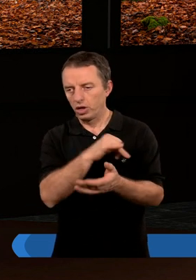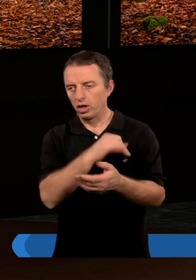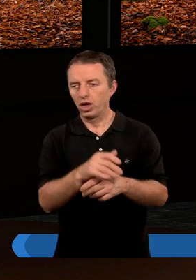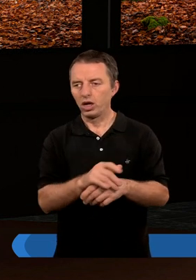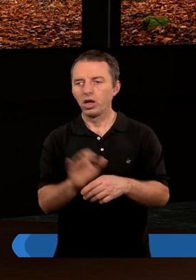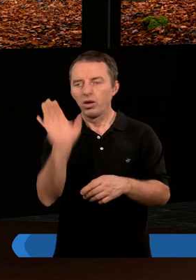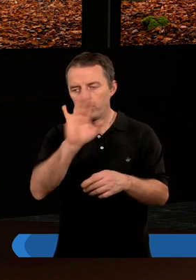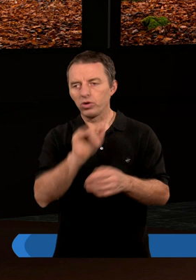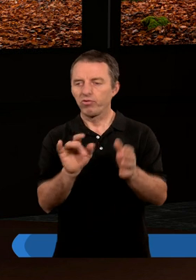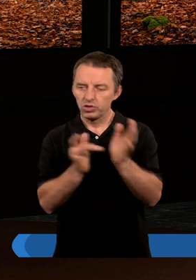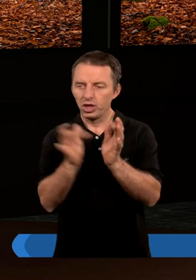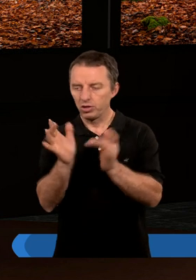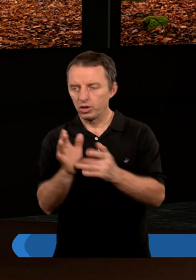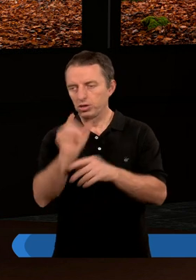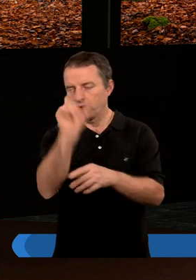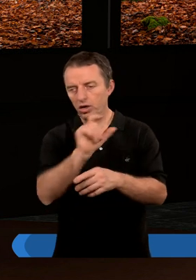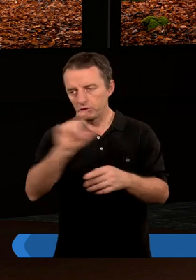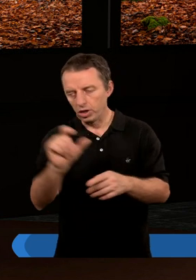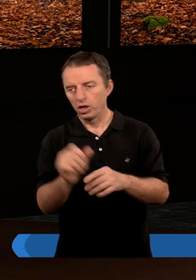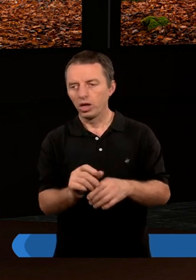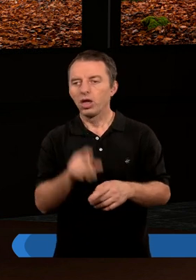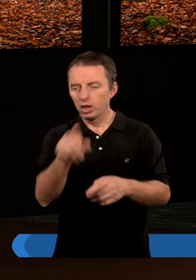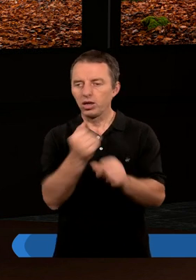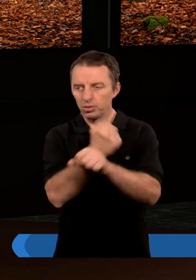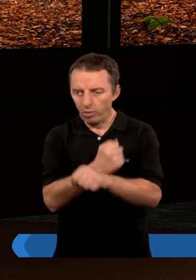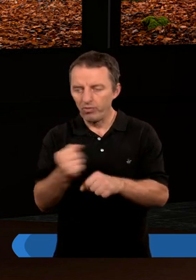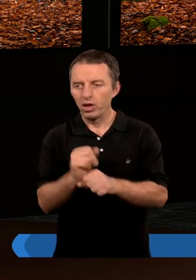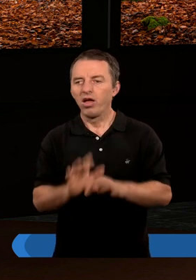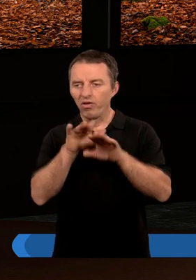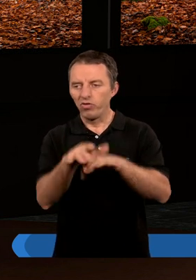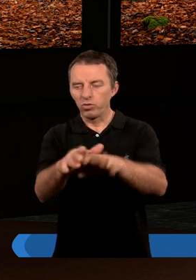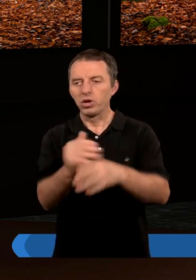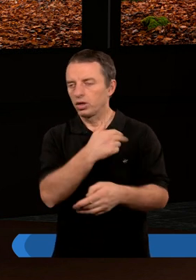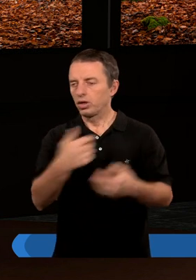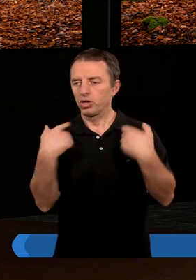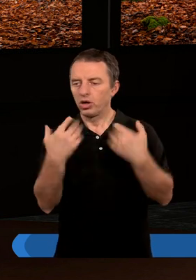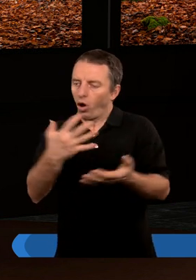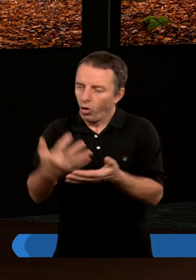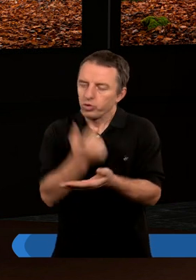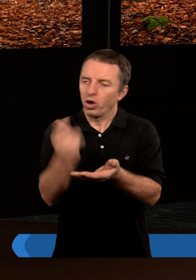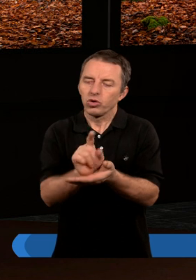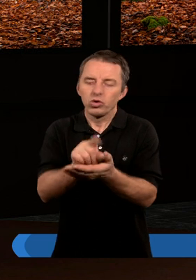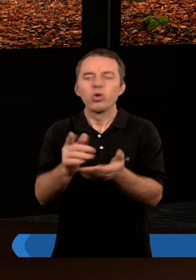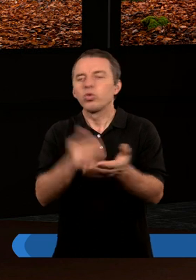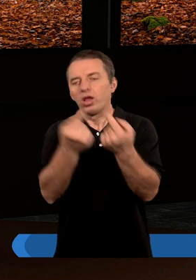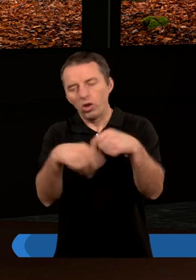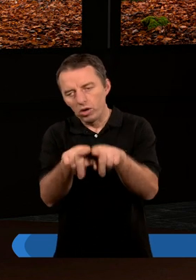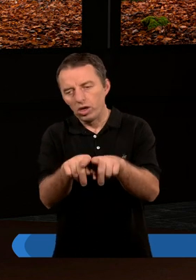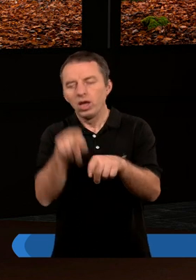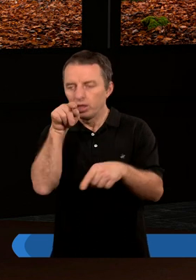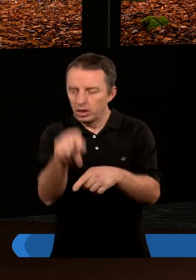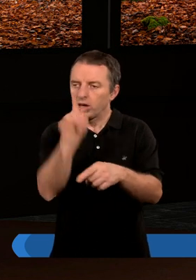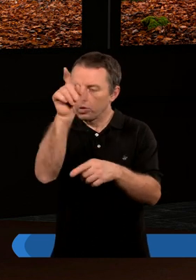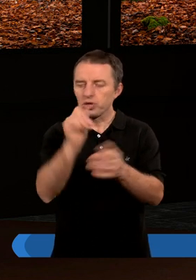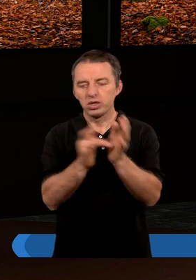złożył Jezus Chrystus na krzyżu, za to, że zbawienie nie wypływa z naszych osiągnięć, z tego, co my dokonujemy,